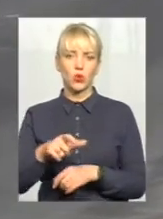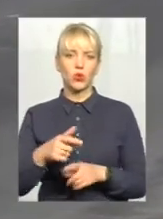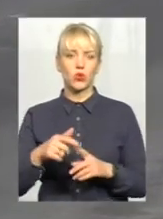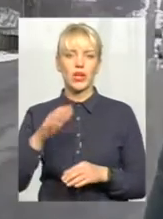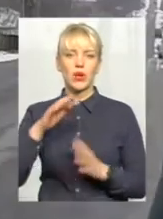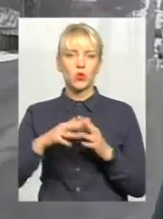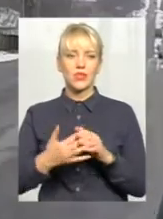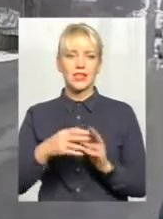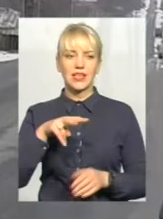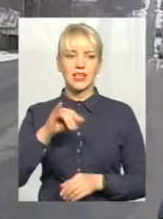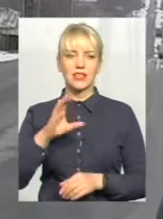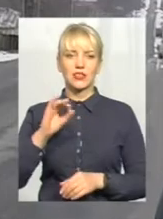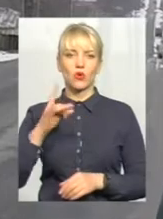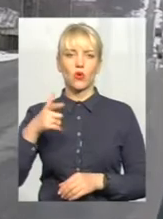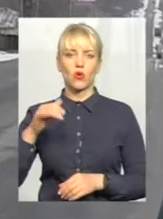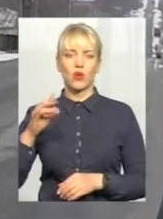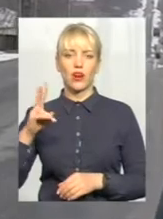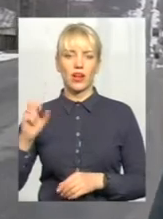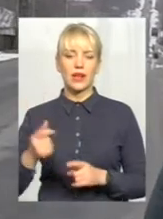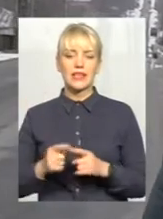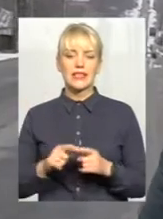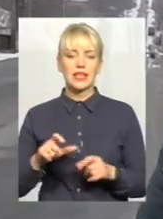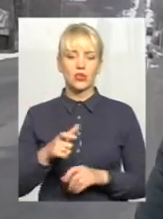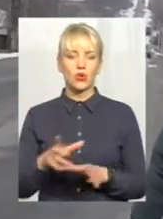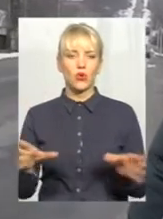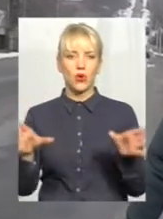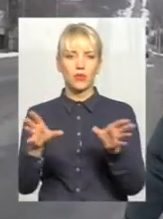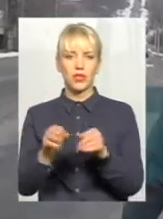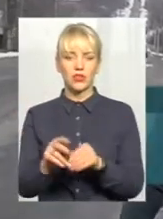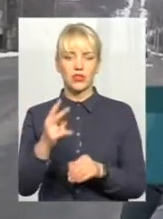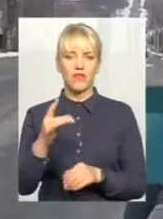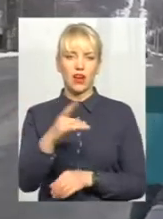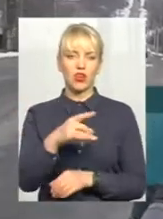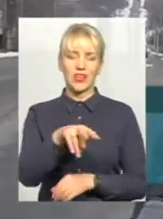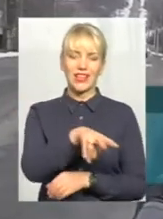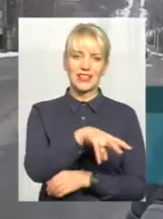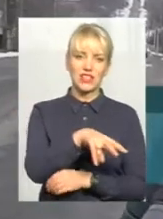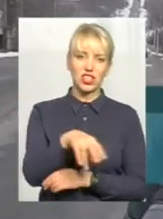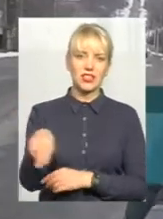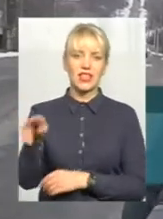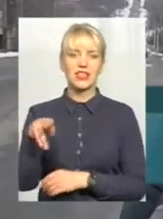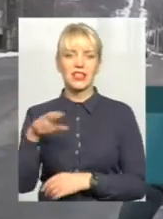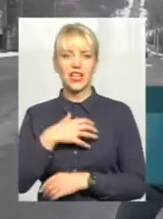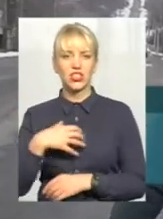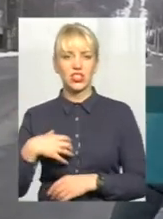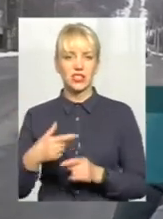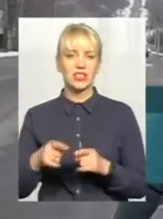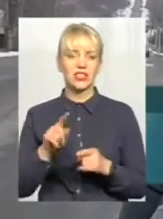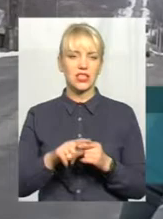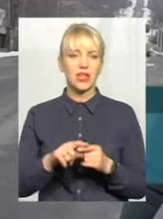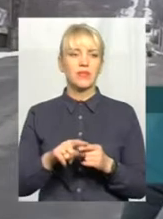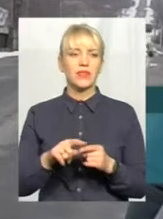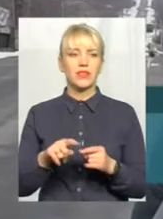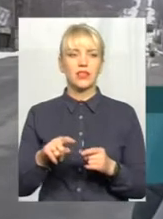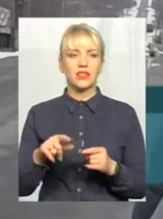Лесогірка. Дана дорога об'єднує два райони – Летичівський і Дережнянський. Стан дорожнього покриття на цій вулиці, на цій